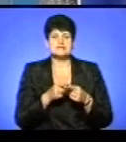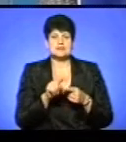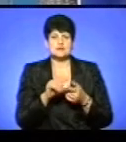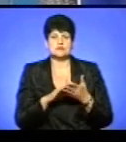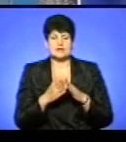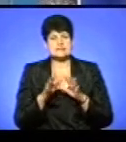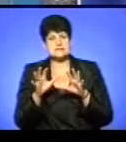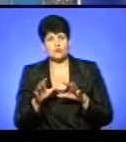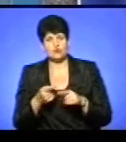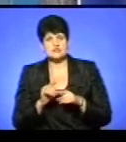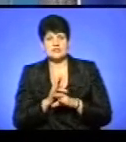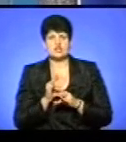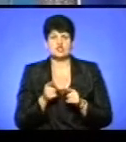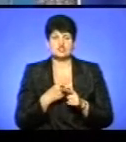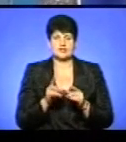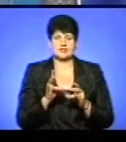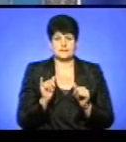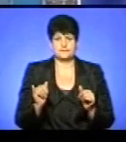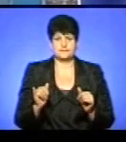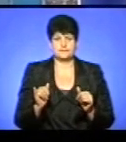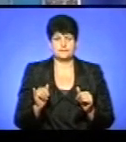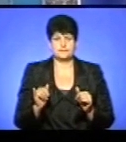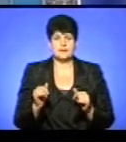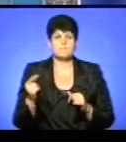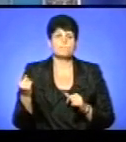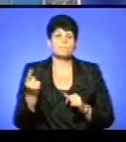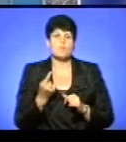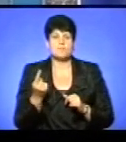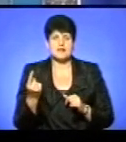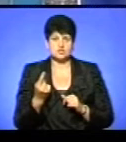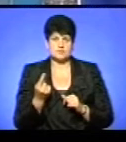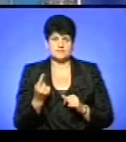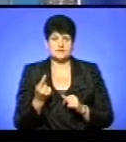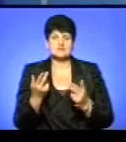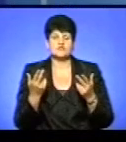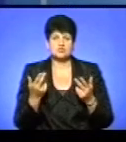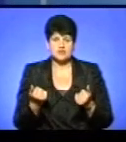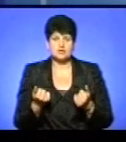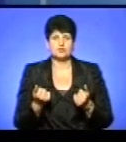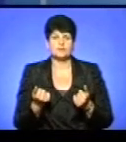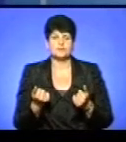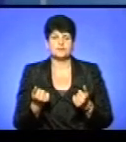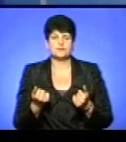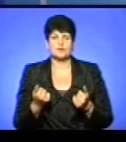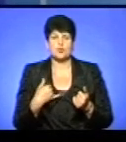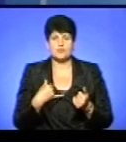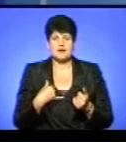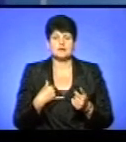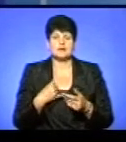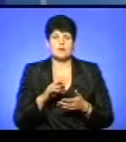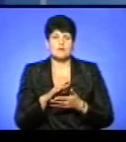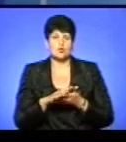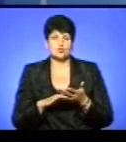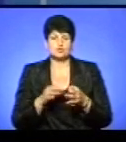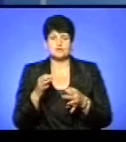ні? Що вони вам відповіли? Ну, по-перше, звичайно, що в мене тривають суди,